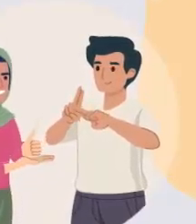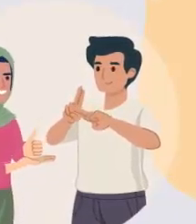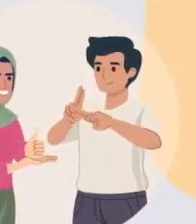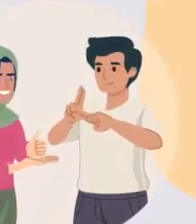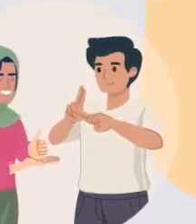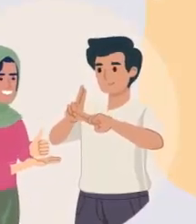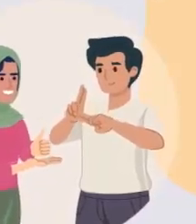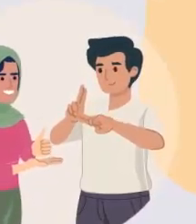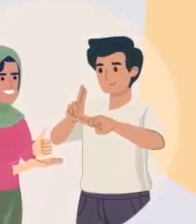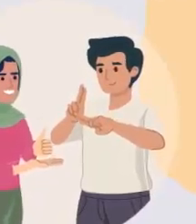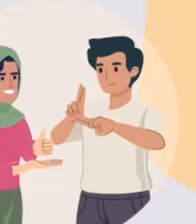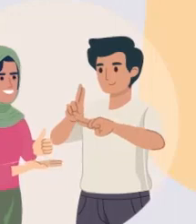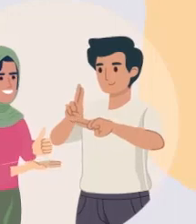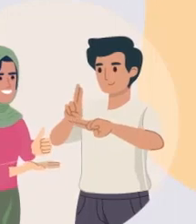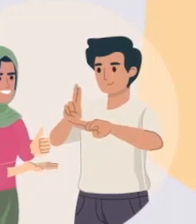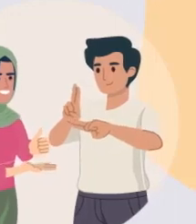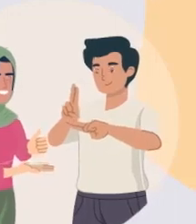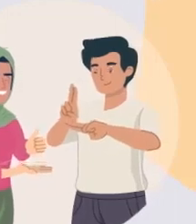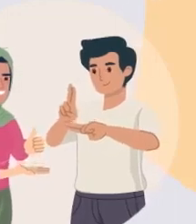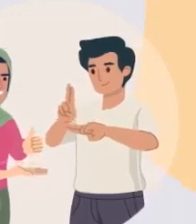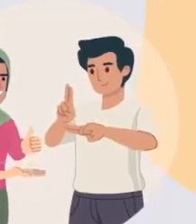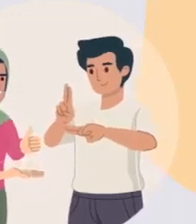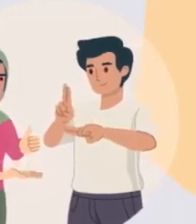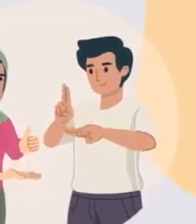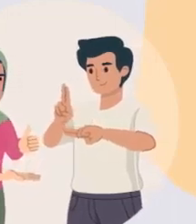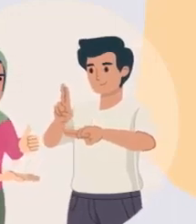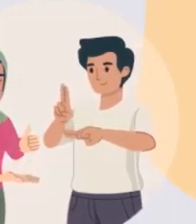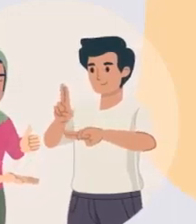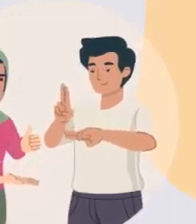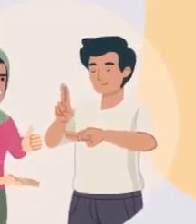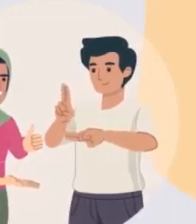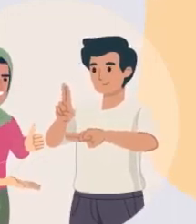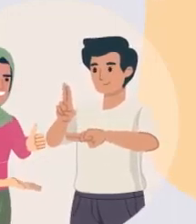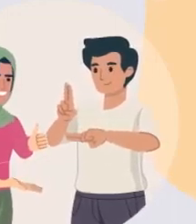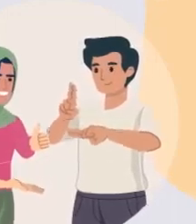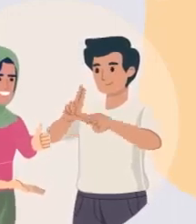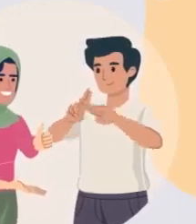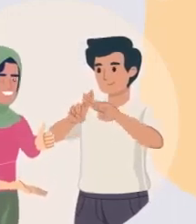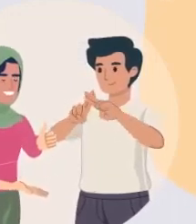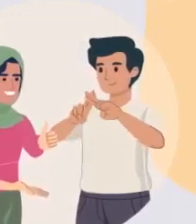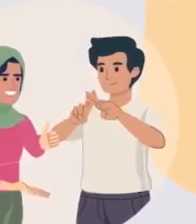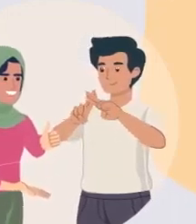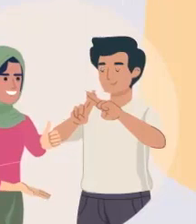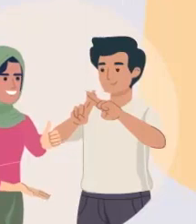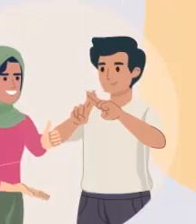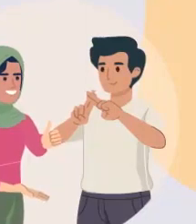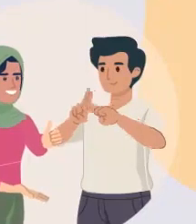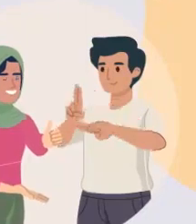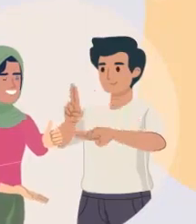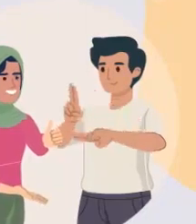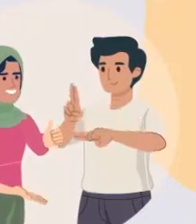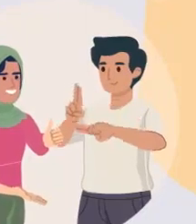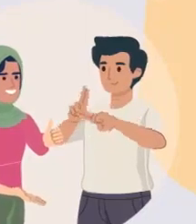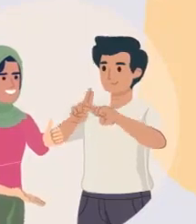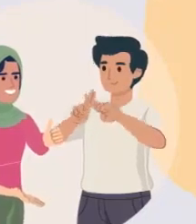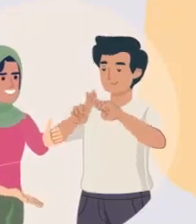08-54-70-14 مركز بيروت 01-56-70-72